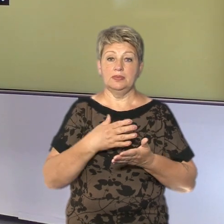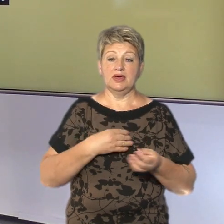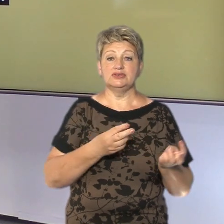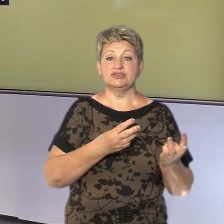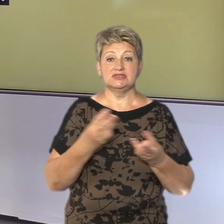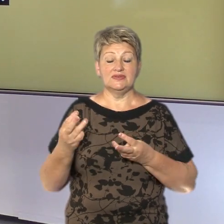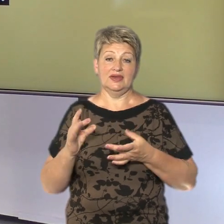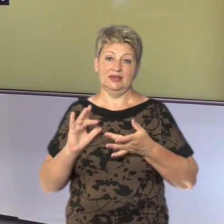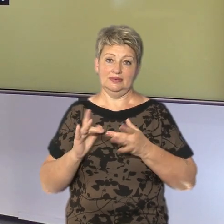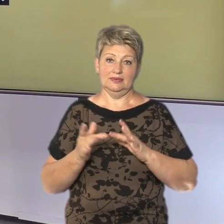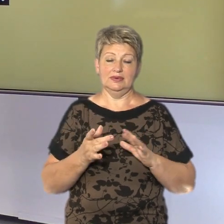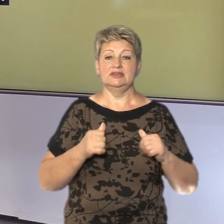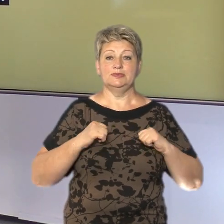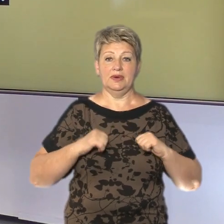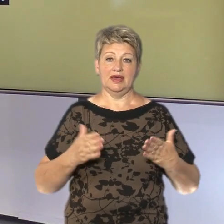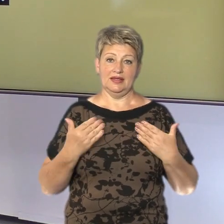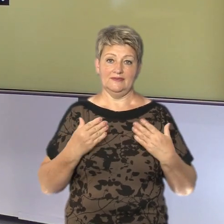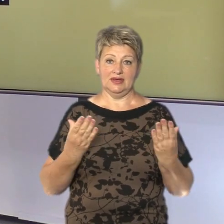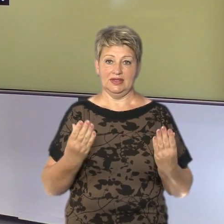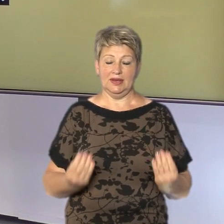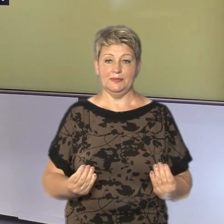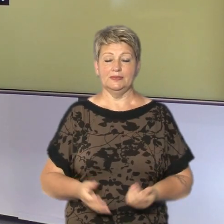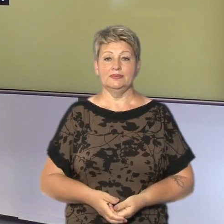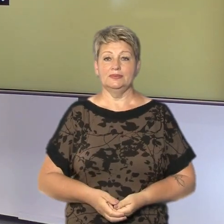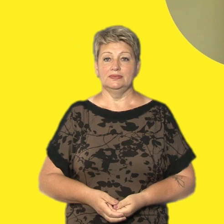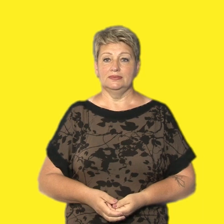сайті та у соцмережах. Спокійних вихідних. Бережіть себе.